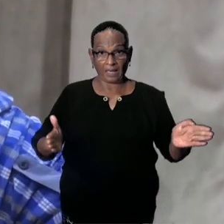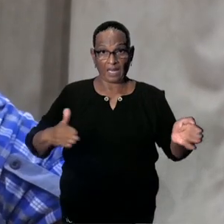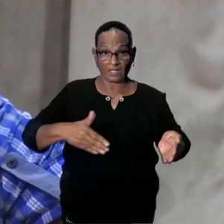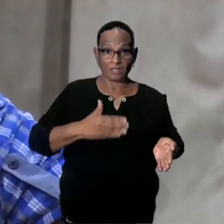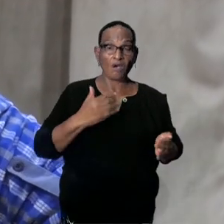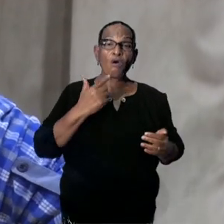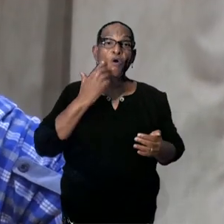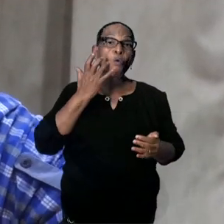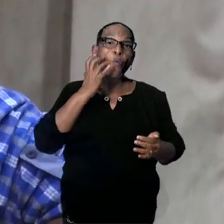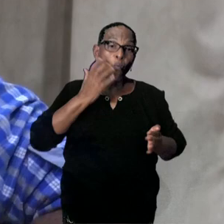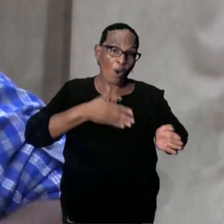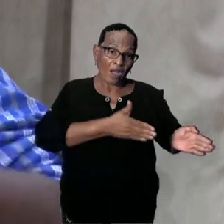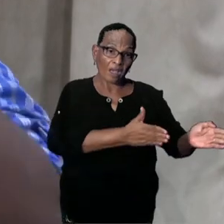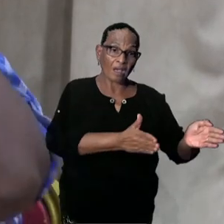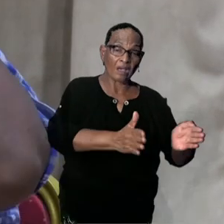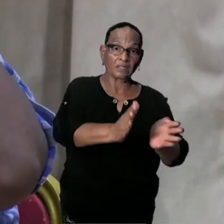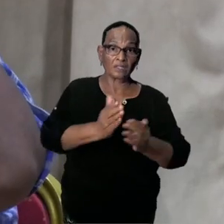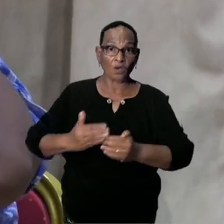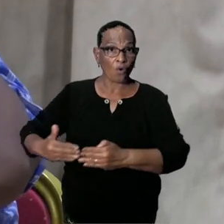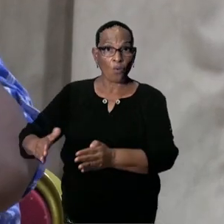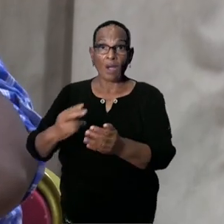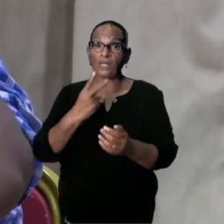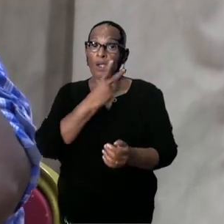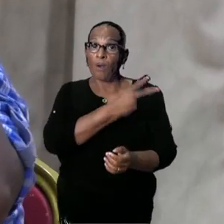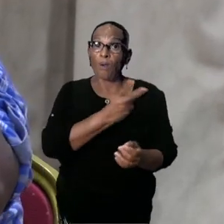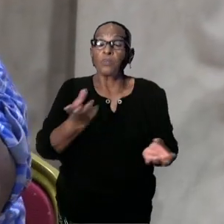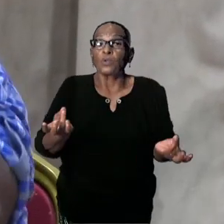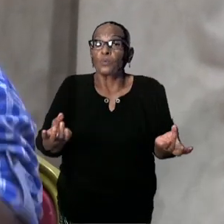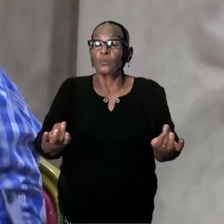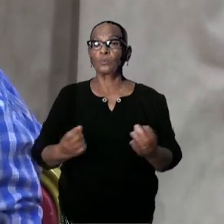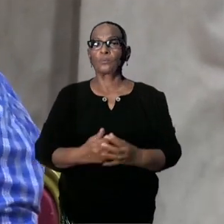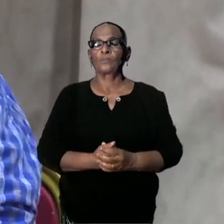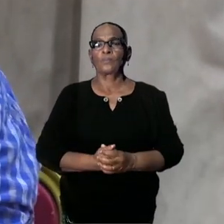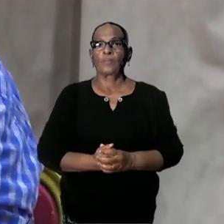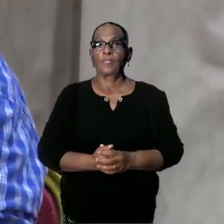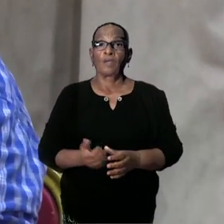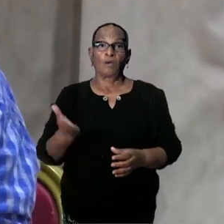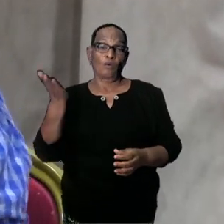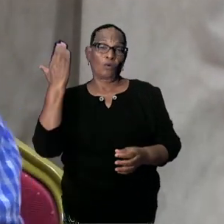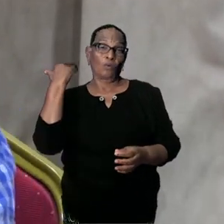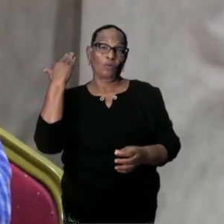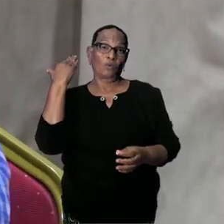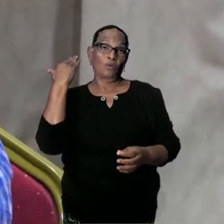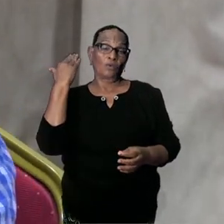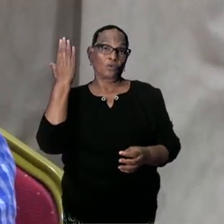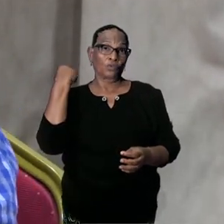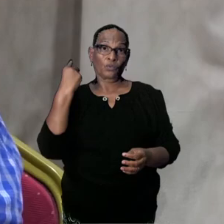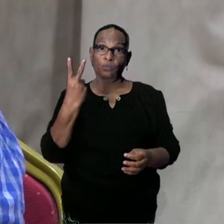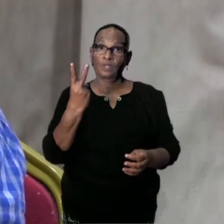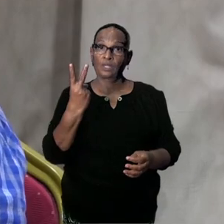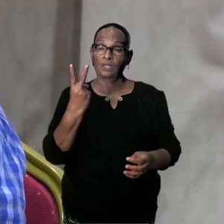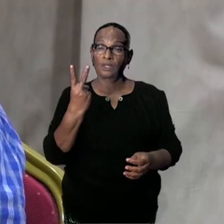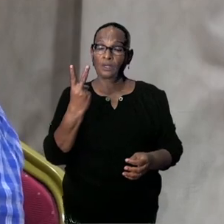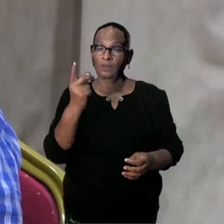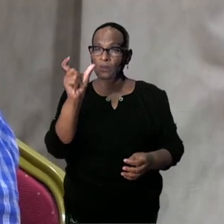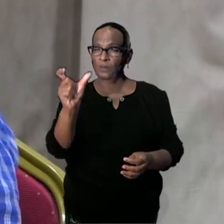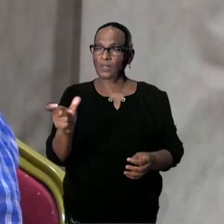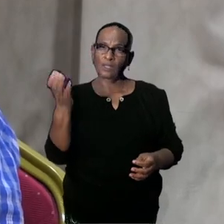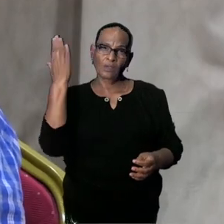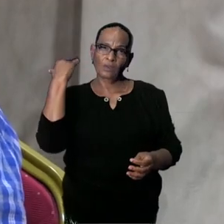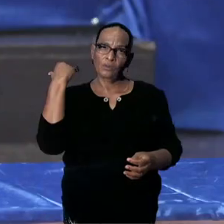U hebt gemerkt dat wij twee weken terug een draft of een document hebben gepubliceerd